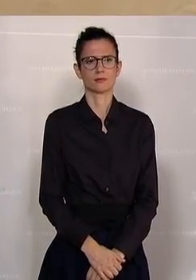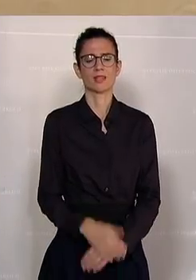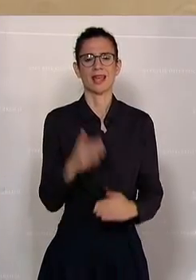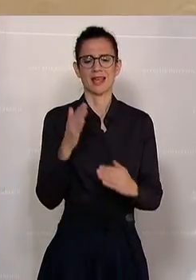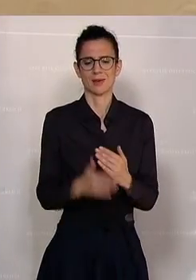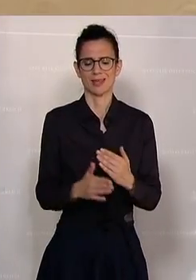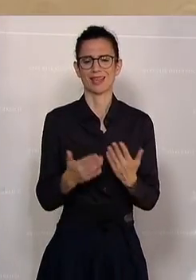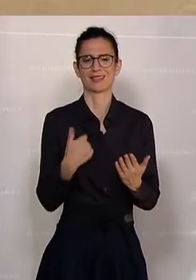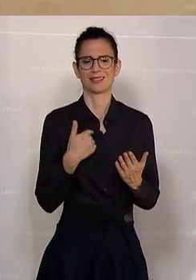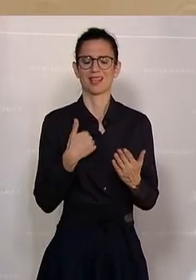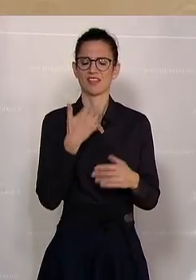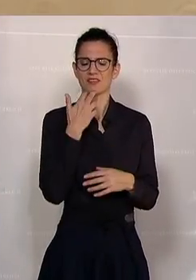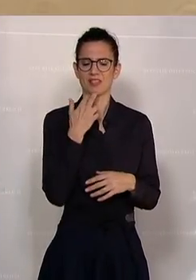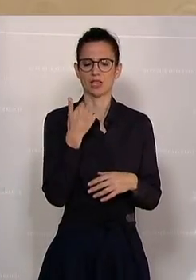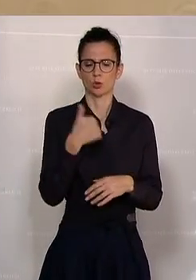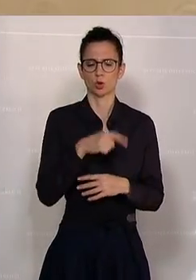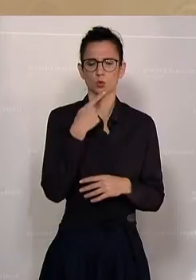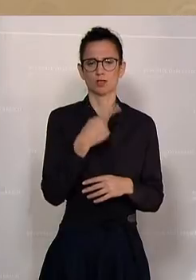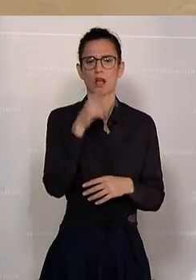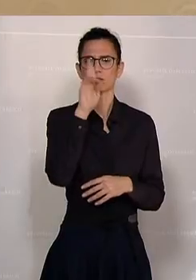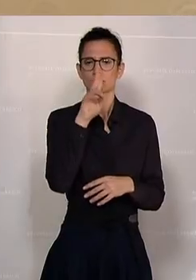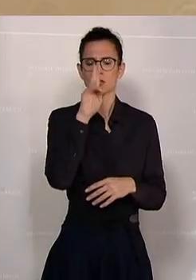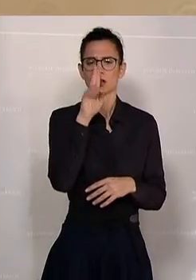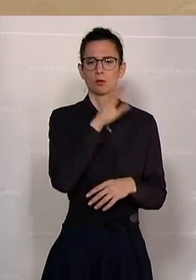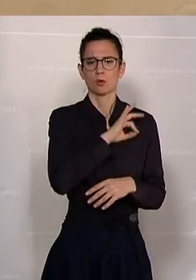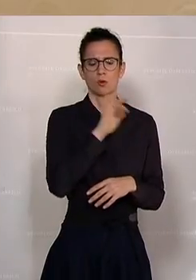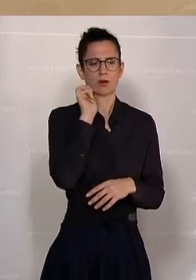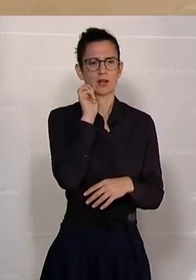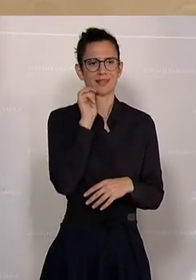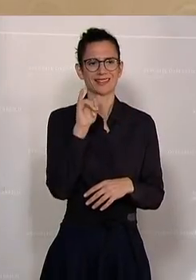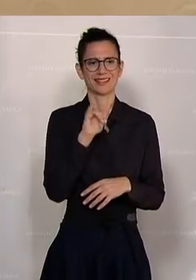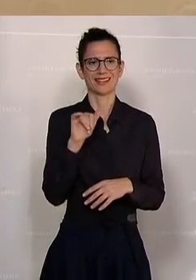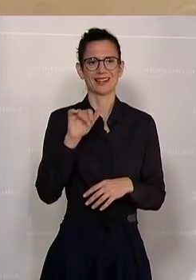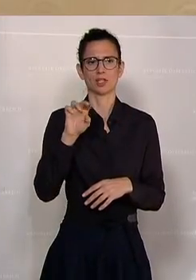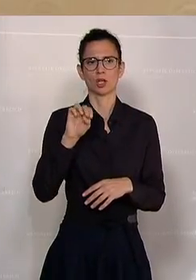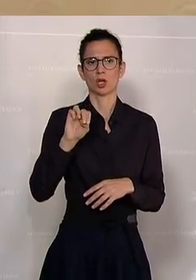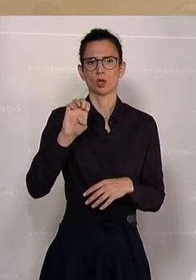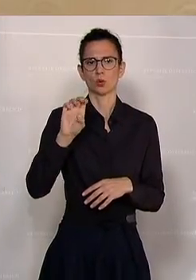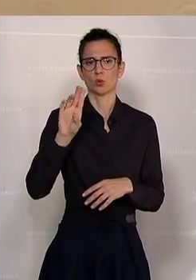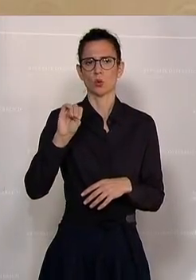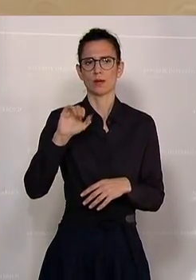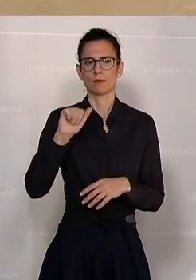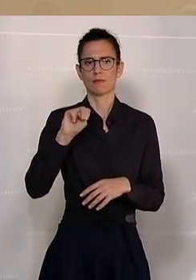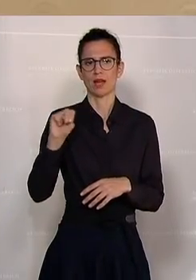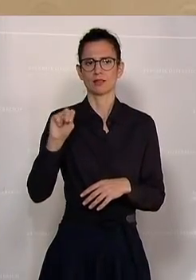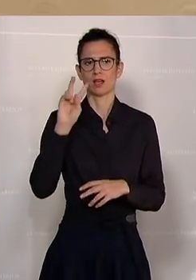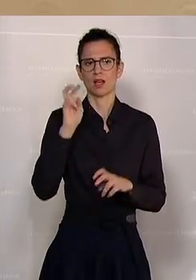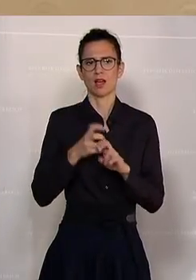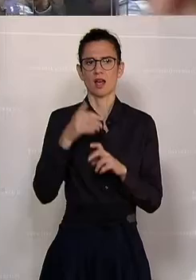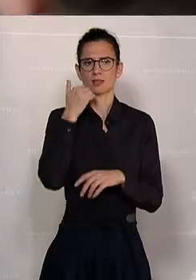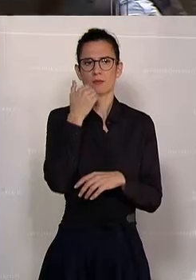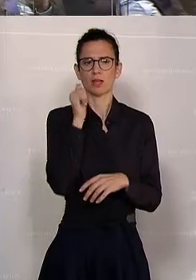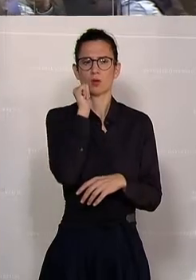Abschließend darf ich mich bei einer lieben Kollegin Irene Neumann-Hartberger bedanken, die morgen ihr Mandat